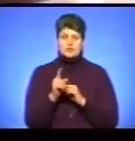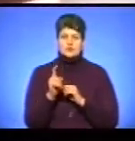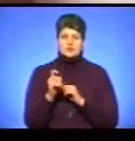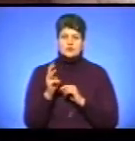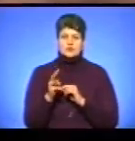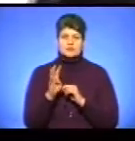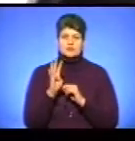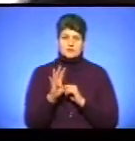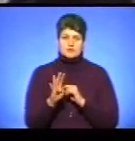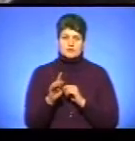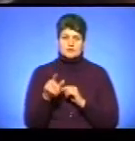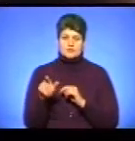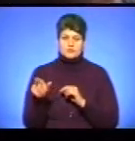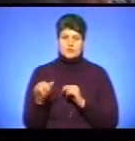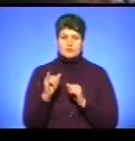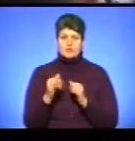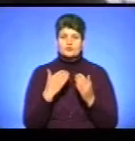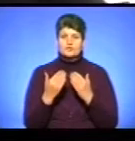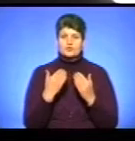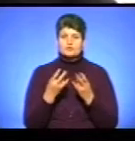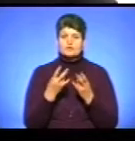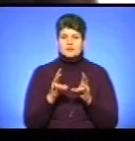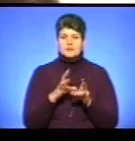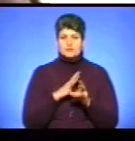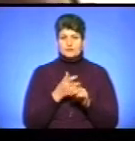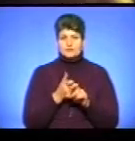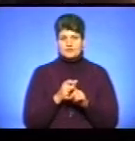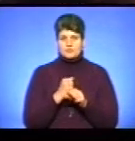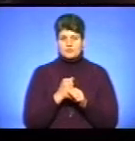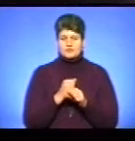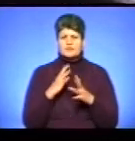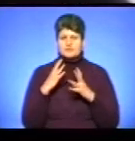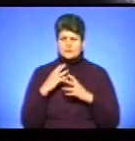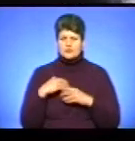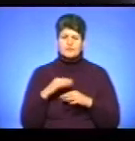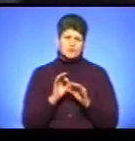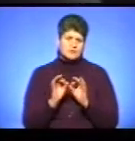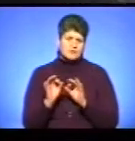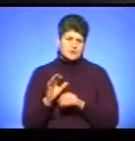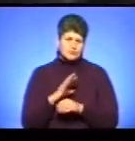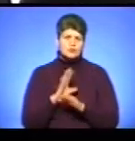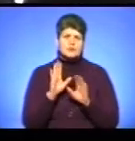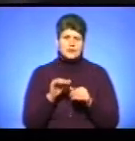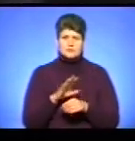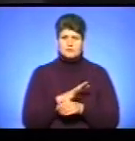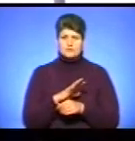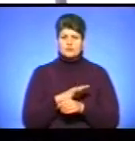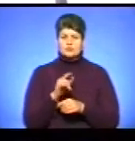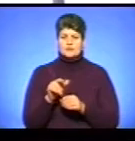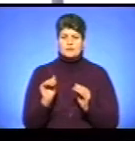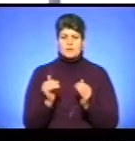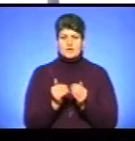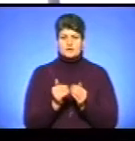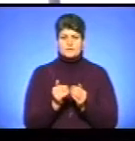пасажири. Погано ставляться, бо не треба було того вирушити. Вже все було втихомирилося, нормально. Хай би так і було. Людей поменшували.